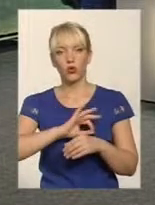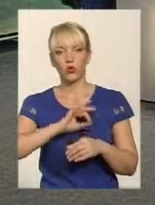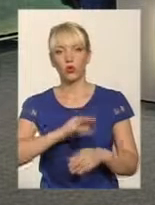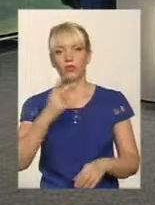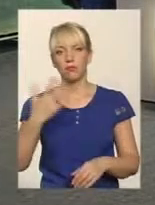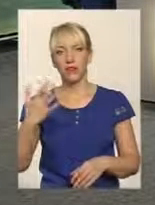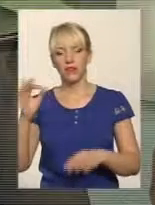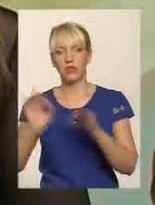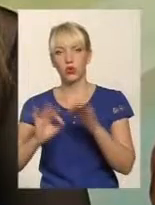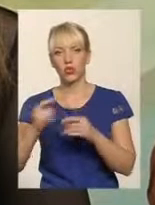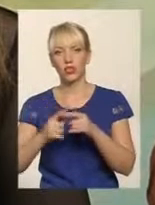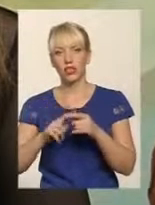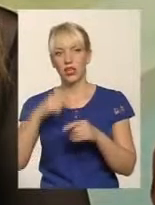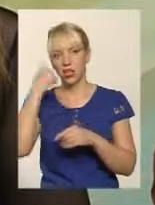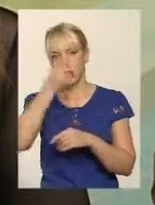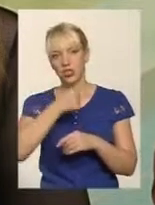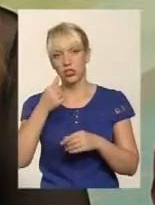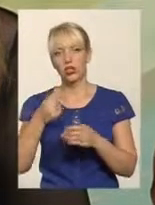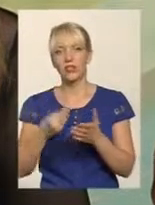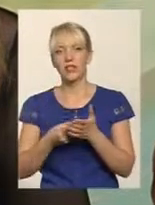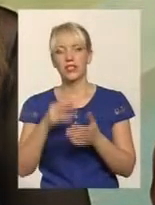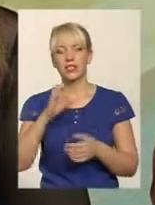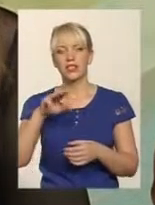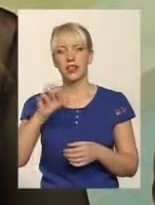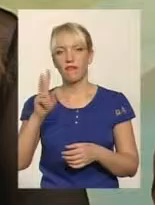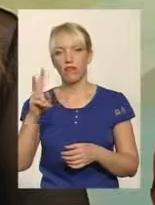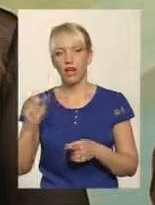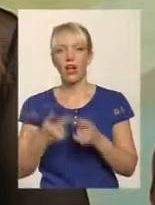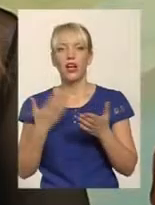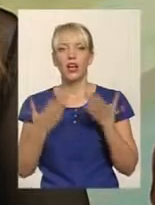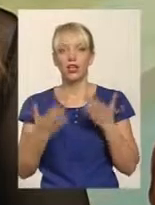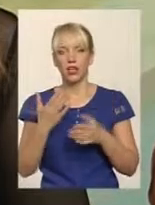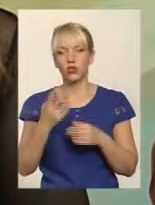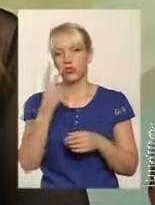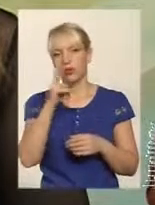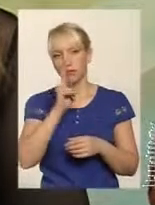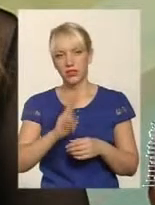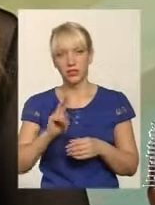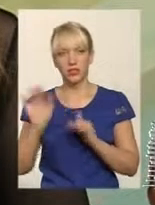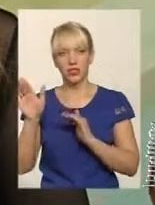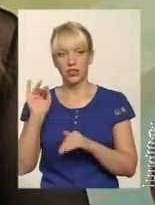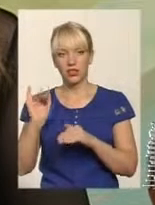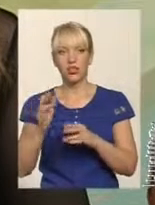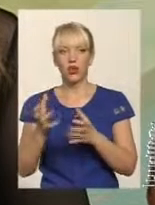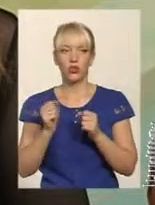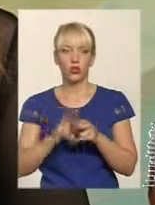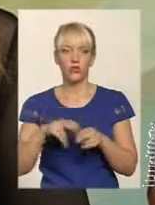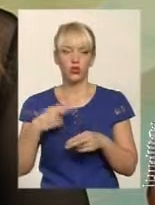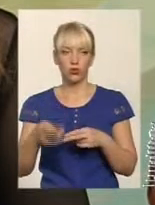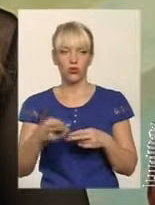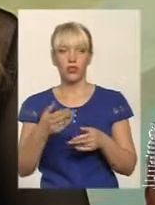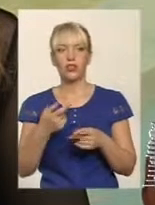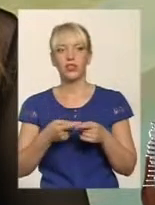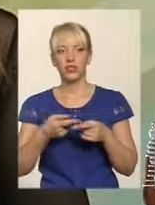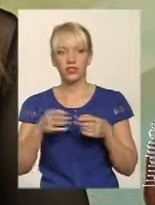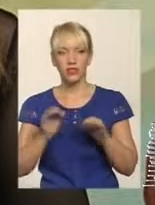25%, це є річна відсоткова ставка. Якщо клієнт прокористується 2 місяці і отримає відшкодування, звичайно, для нього